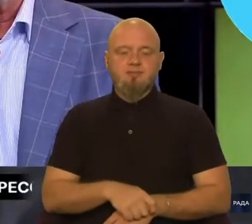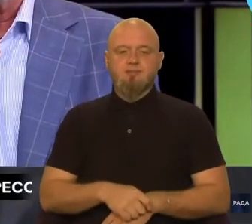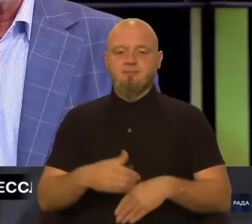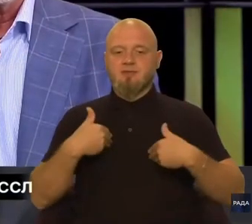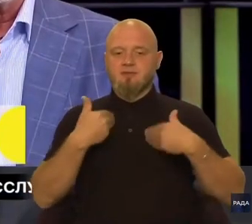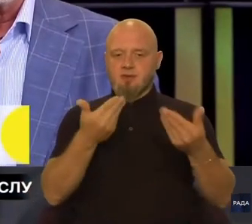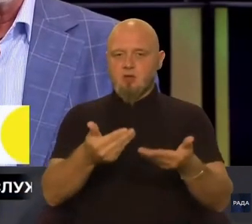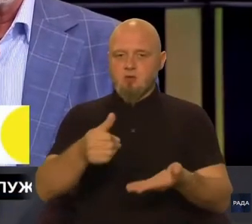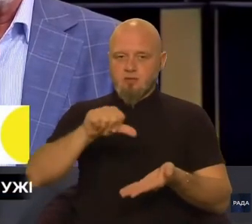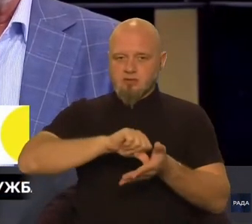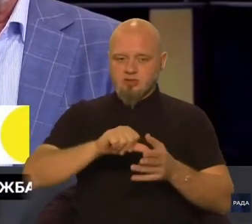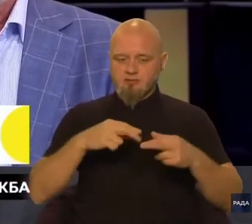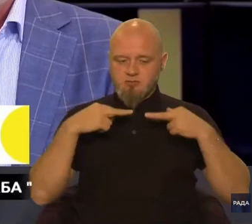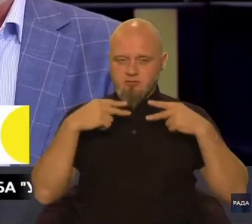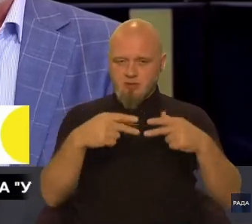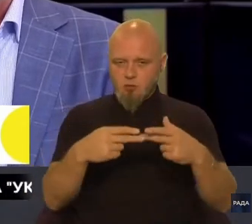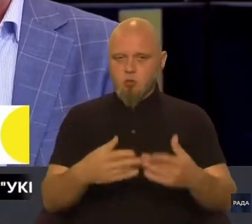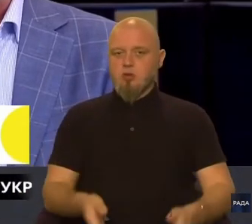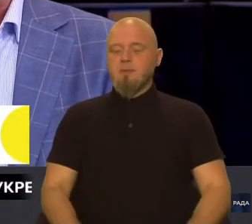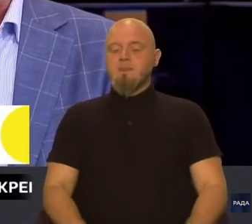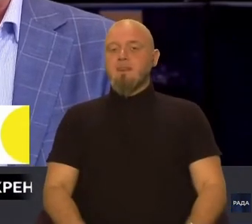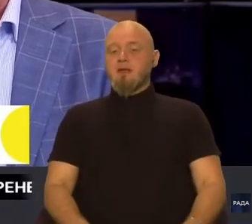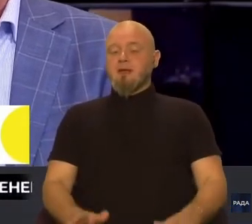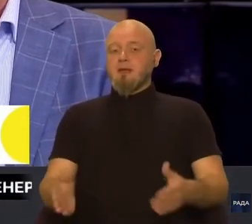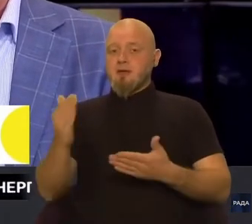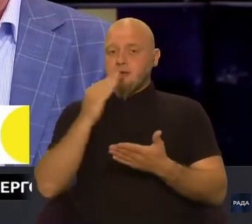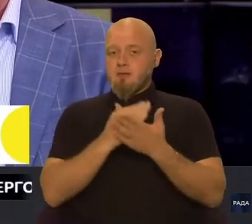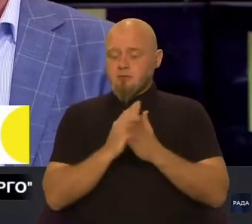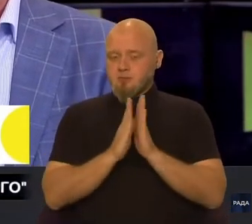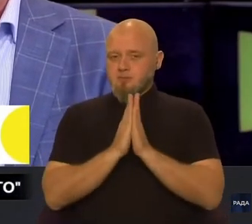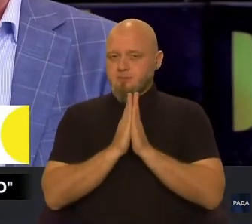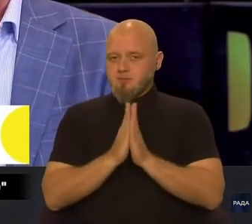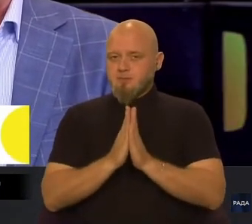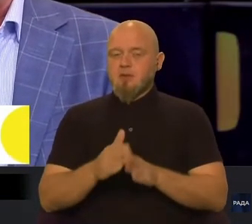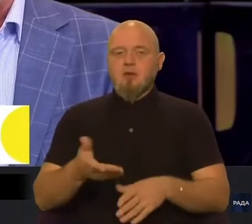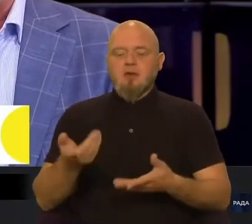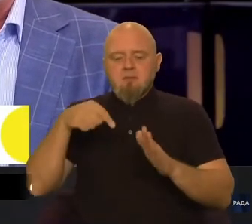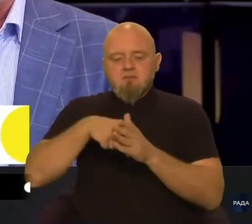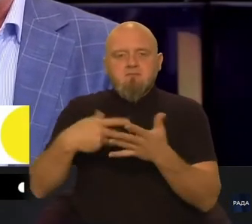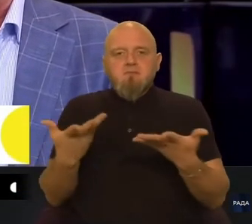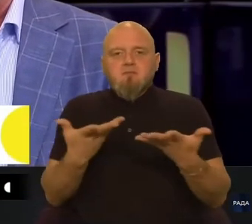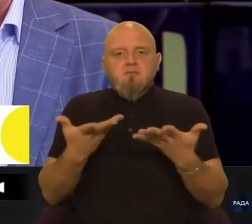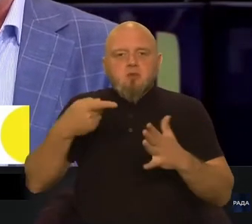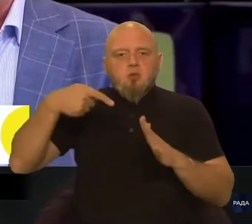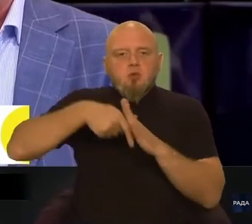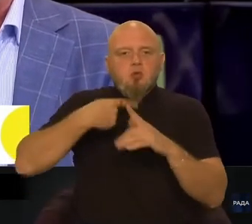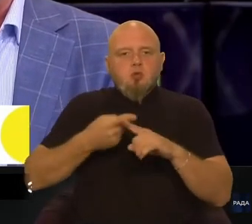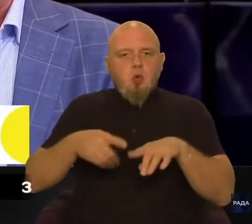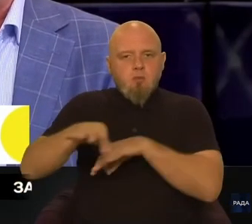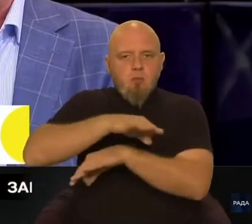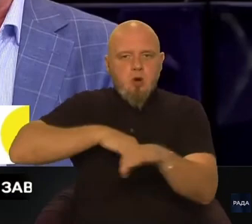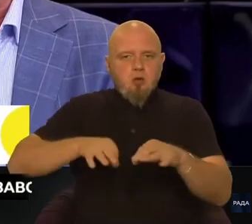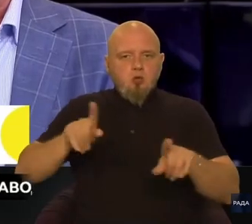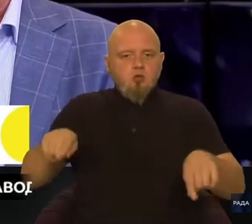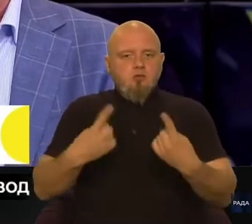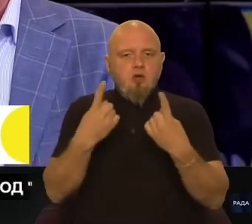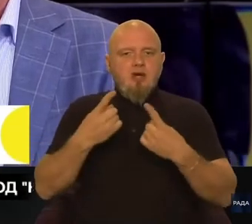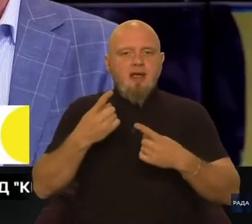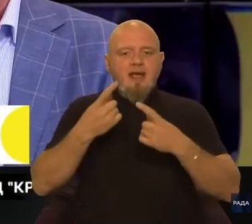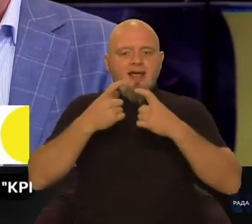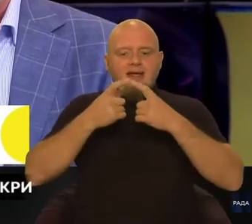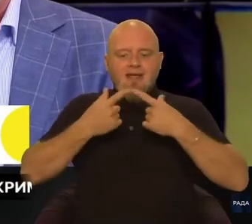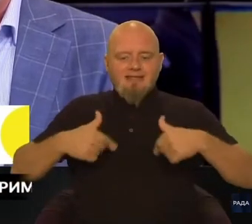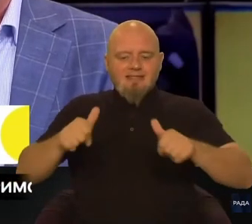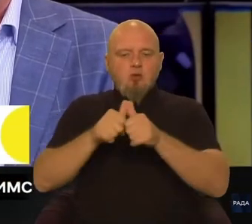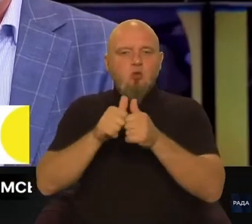вітаю вас на живу в ефірі марафону. Отож, в чому суть цього проєкту створення інституту